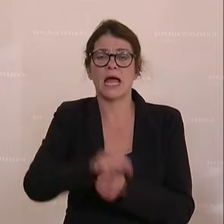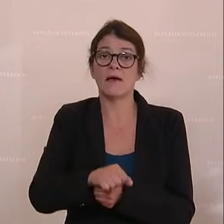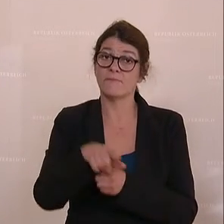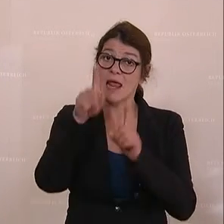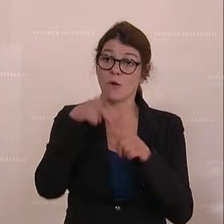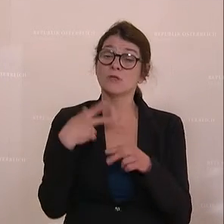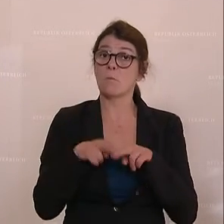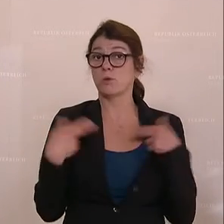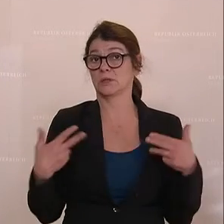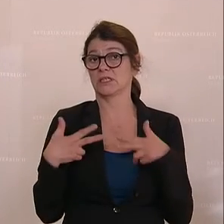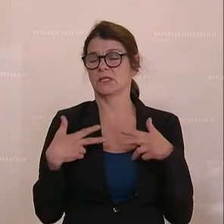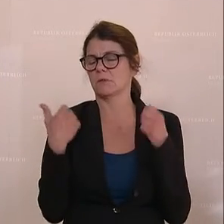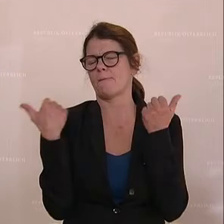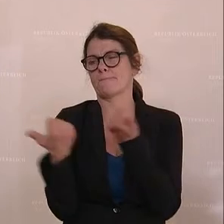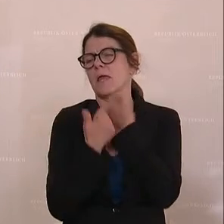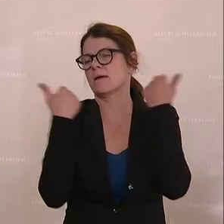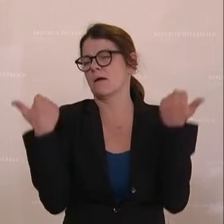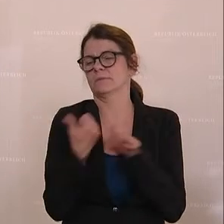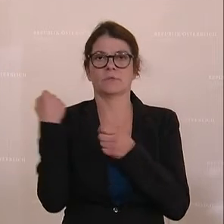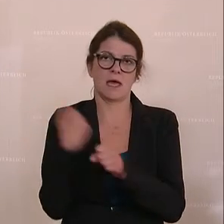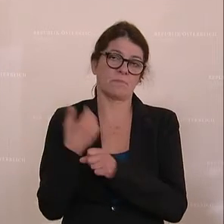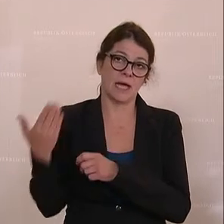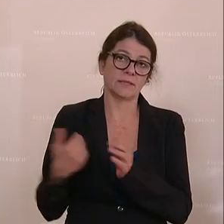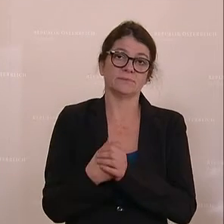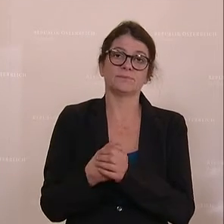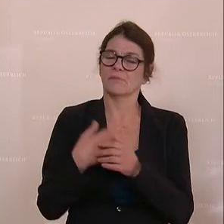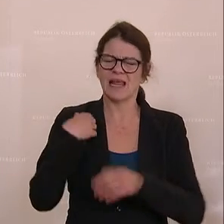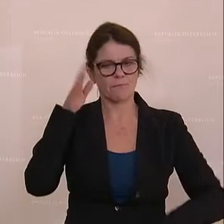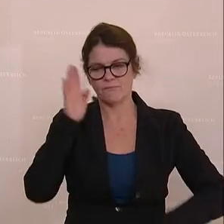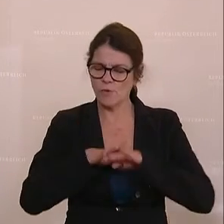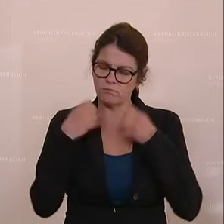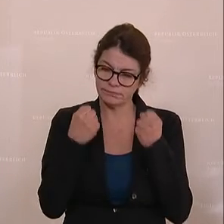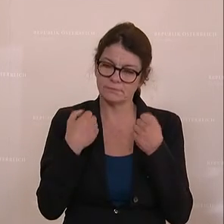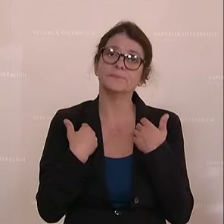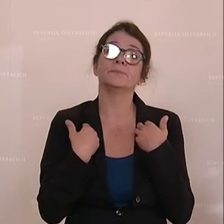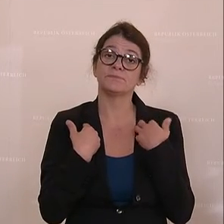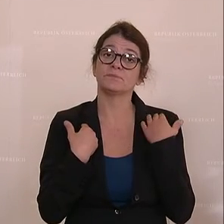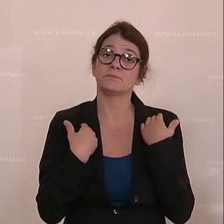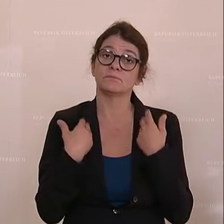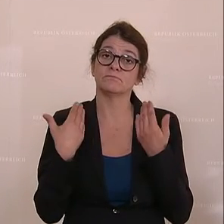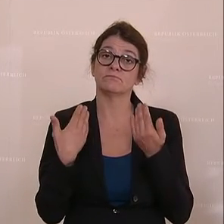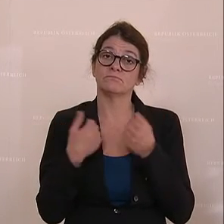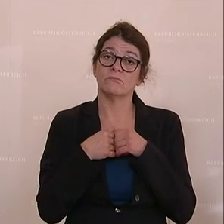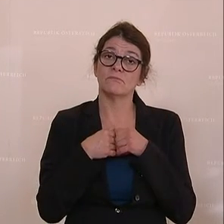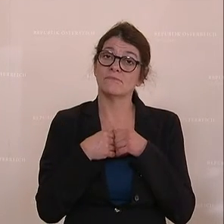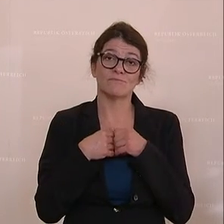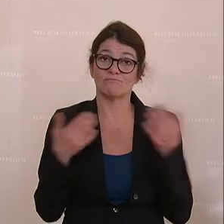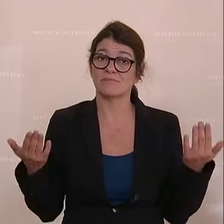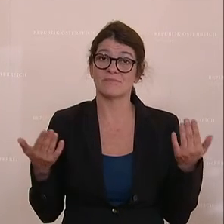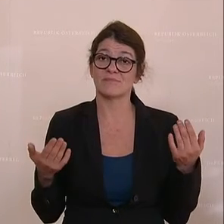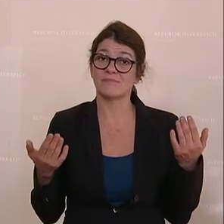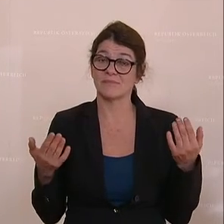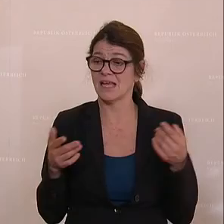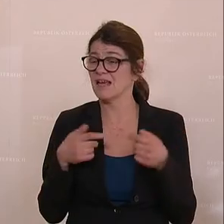leistet Großartiges. Und ich bin der vollsten Überzeugung, dass uns keiner besser